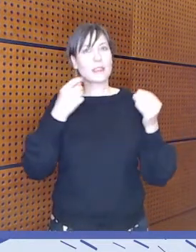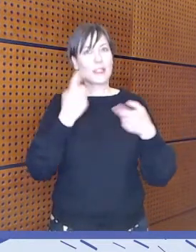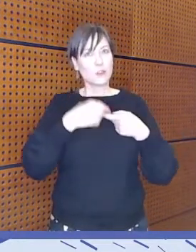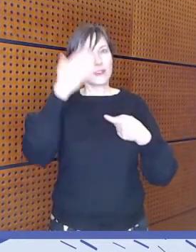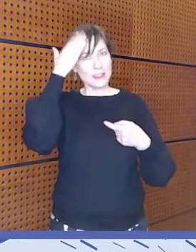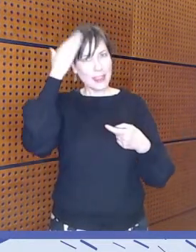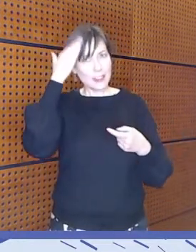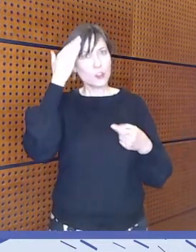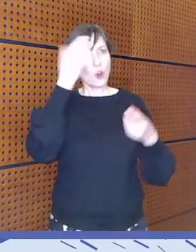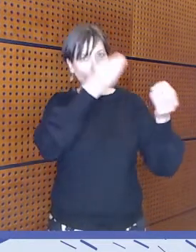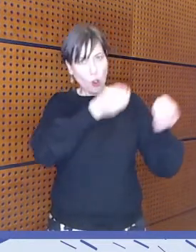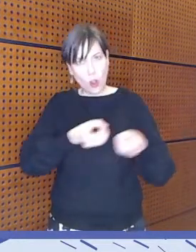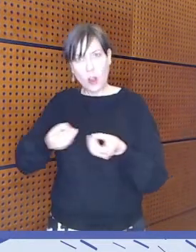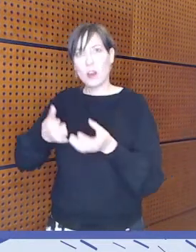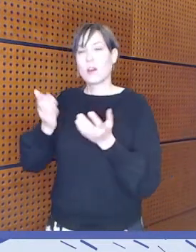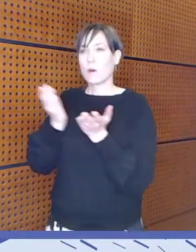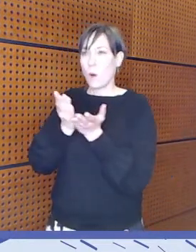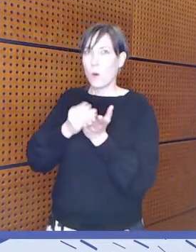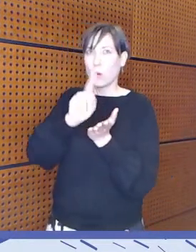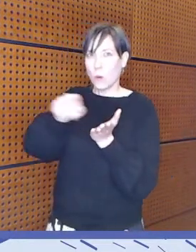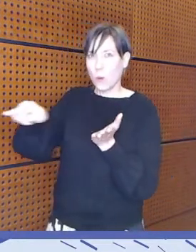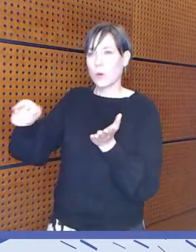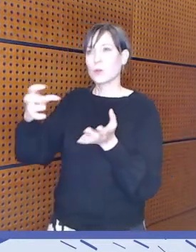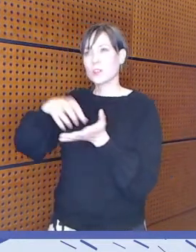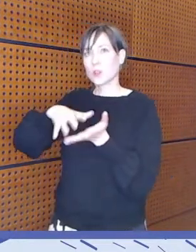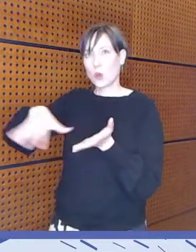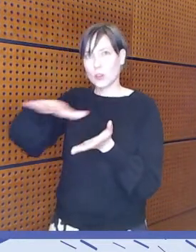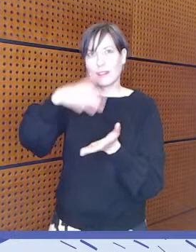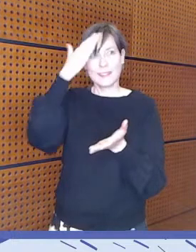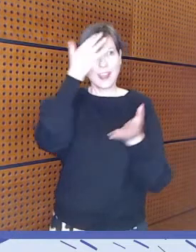koululaitoksissa ja yhteiskunnassa.